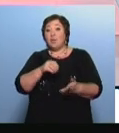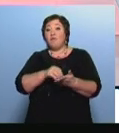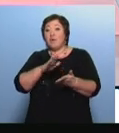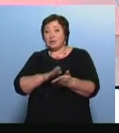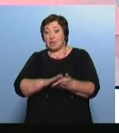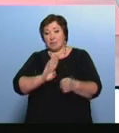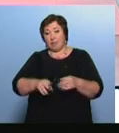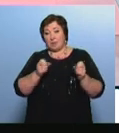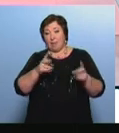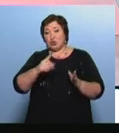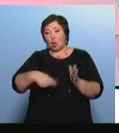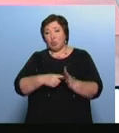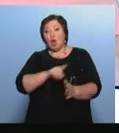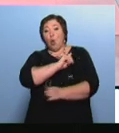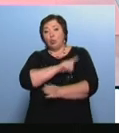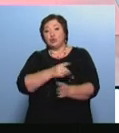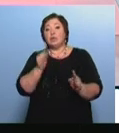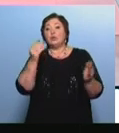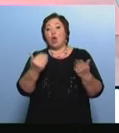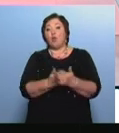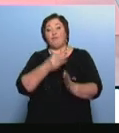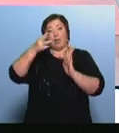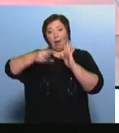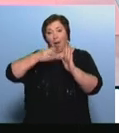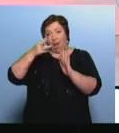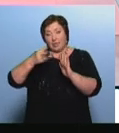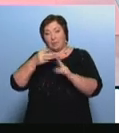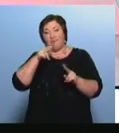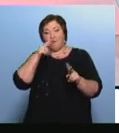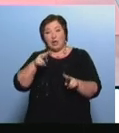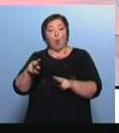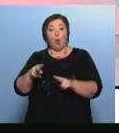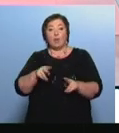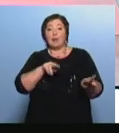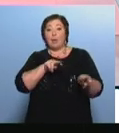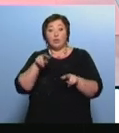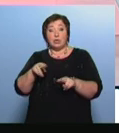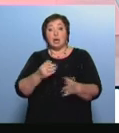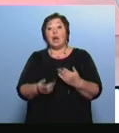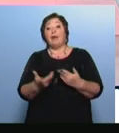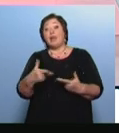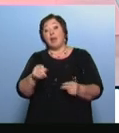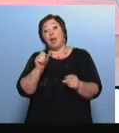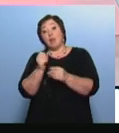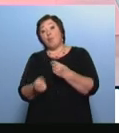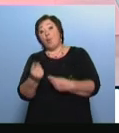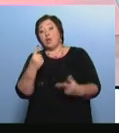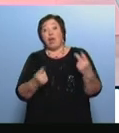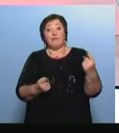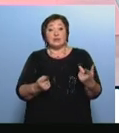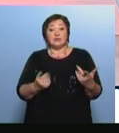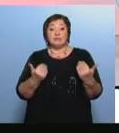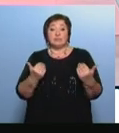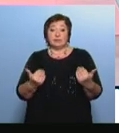«Безопасный город» усилят новыми камерами видеонаблюдения О том, когда и где они появятся, говорили сегодня в правительстве Альбина